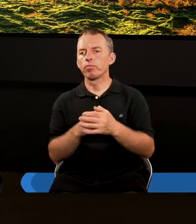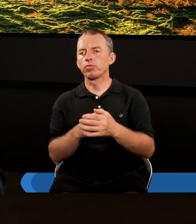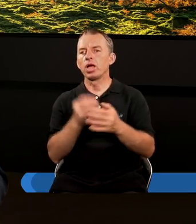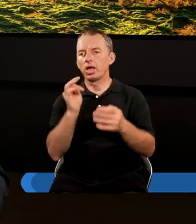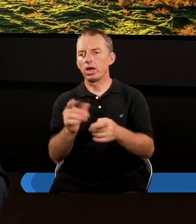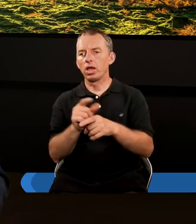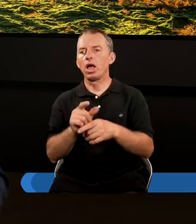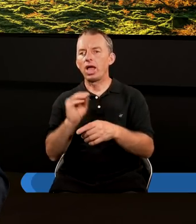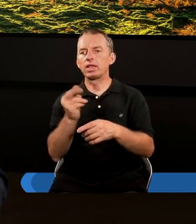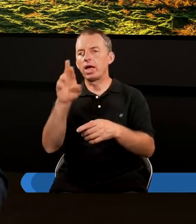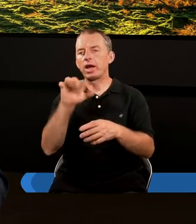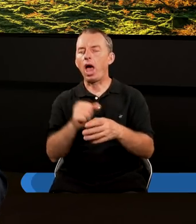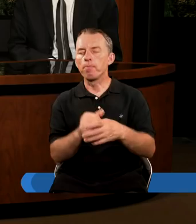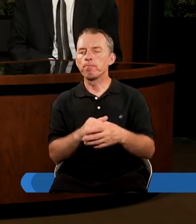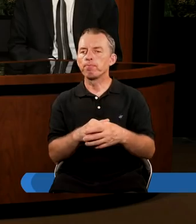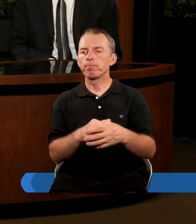tym razem estery.